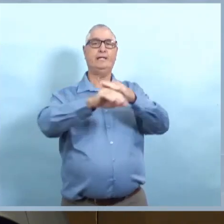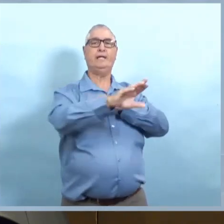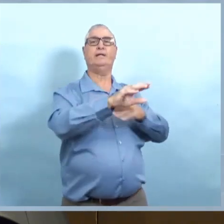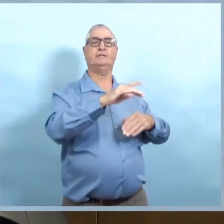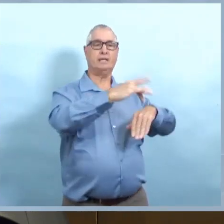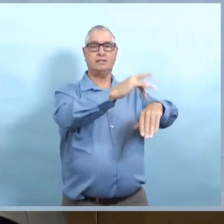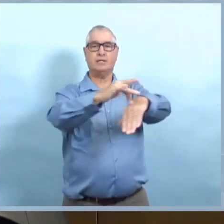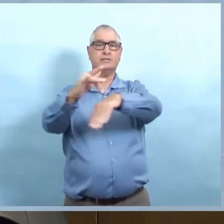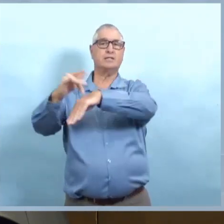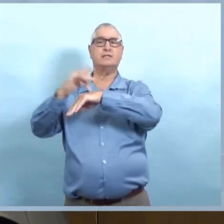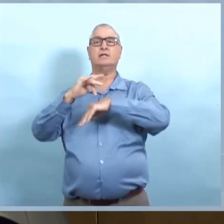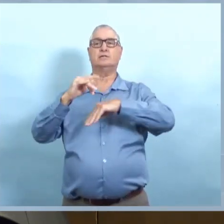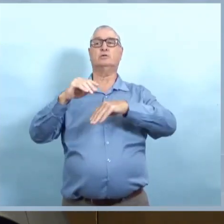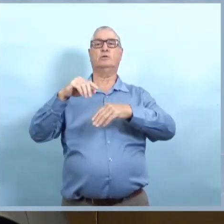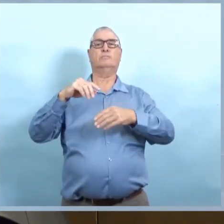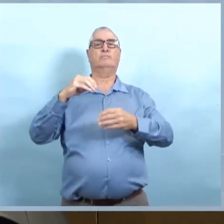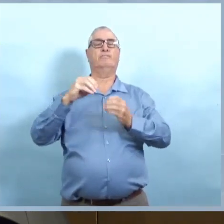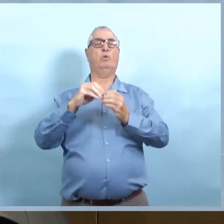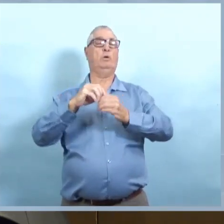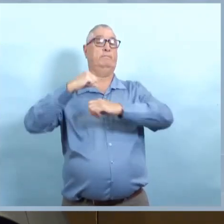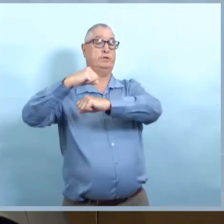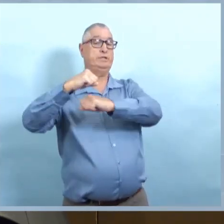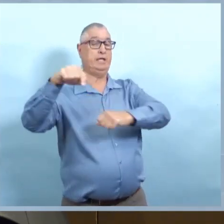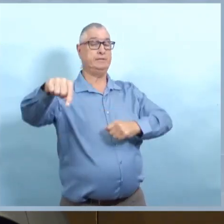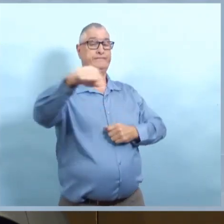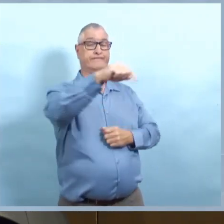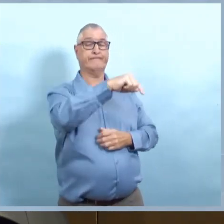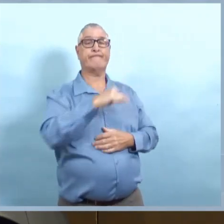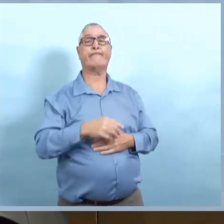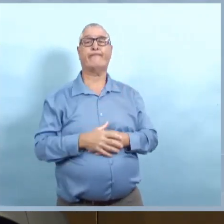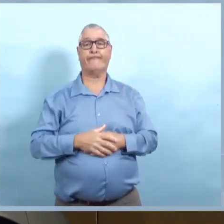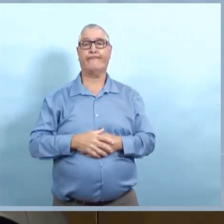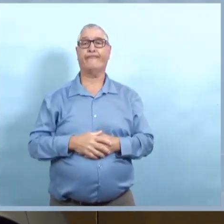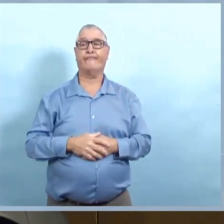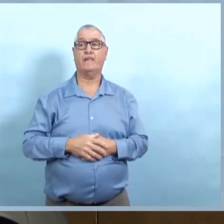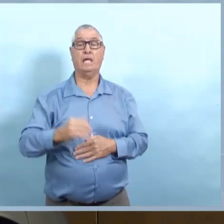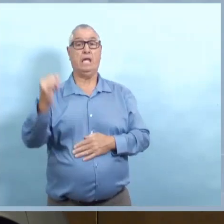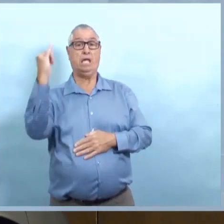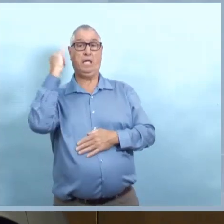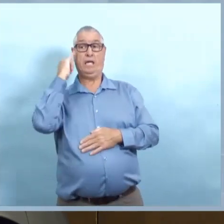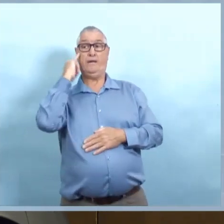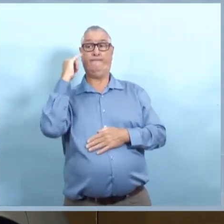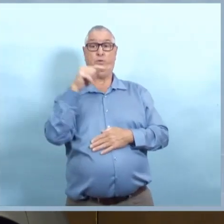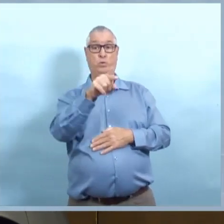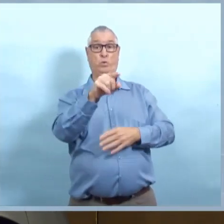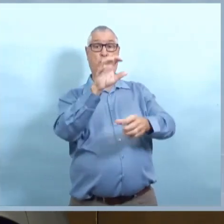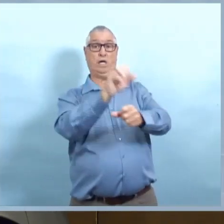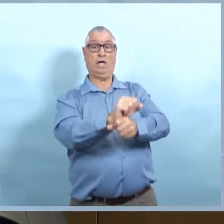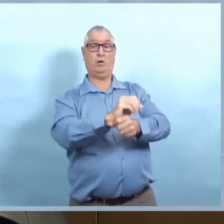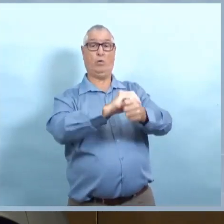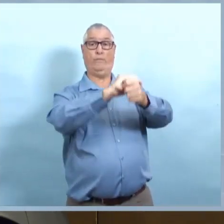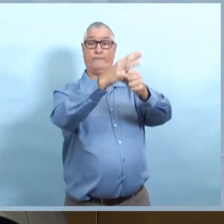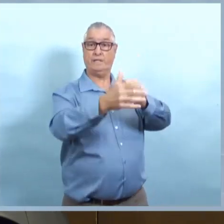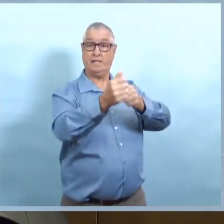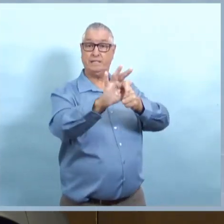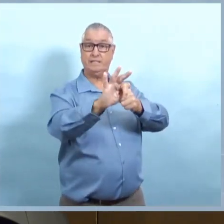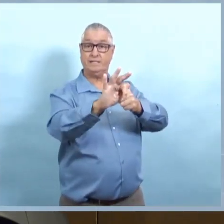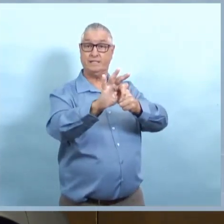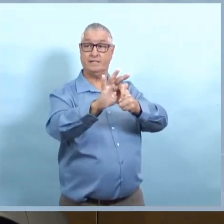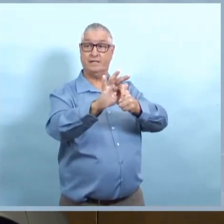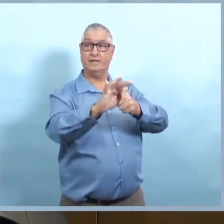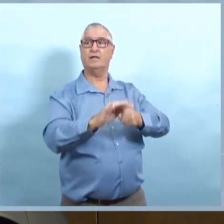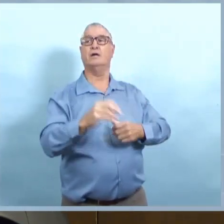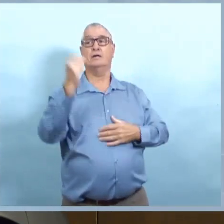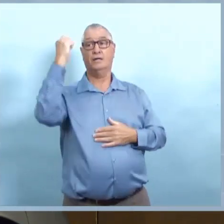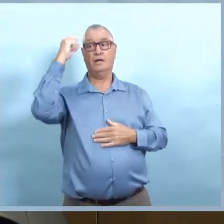pour créer des liens avec les autres personnes, leur téléphone pour voir quand vous étiez en contact avec eux. Je veux rappeler